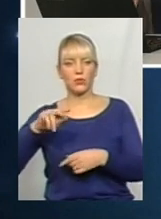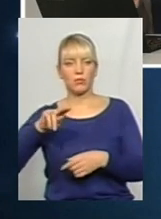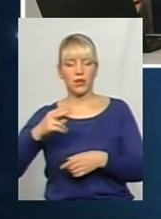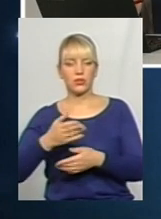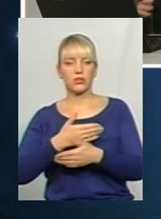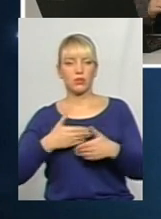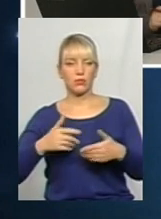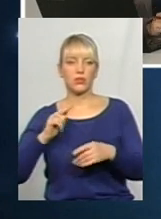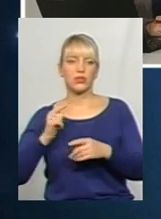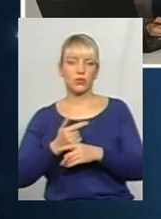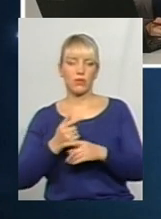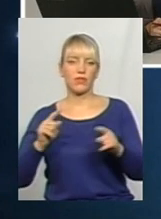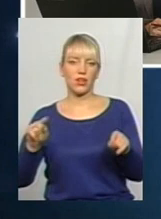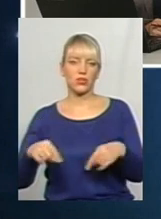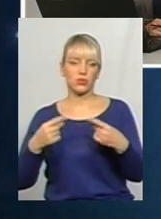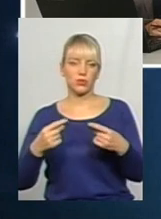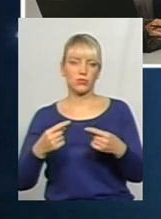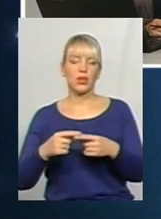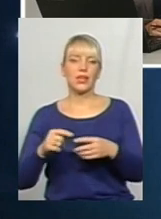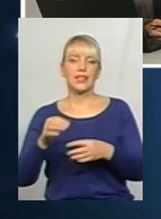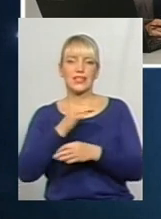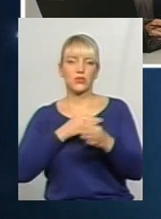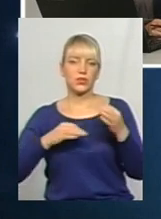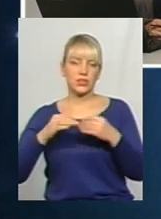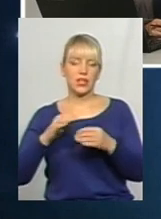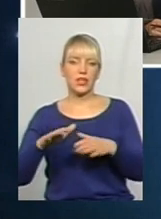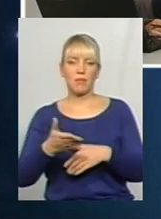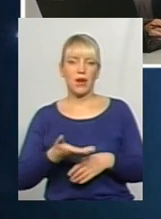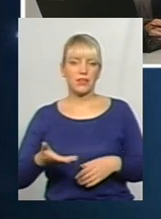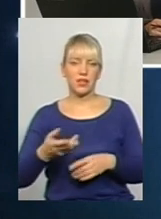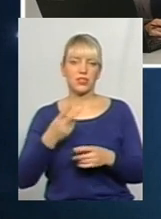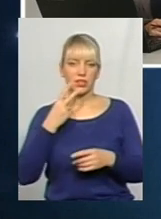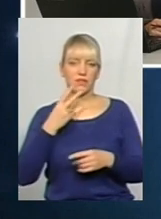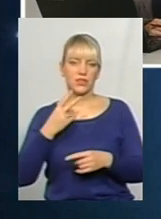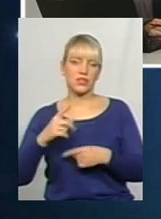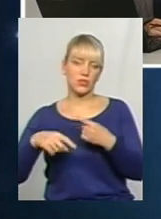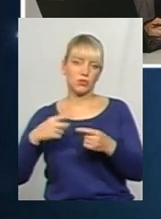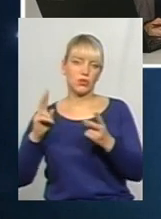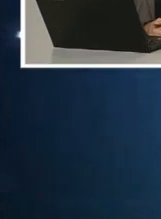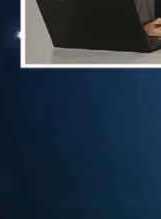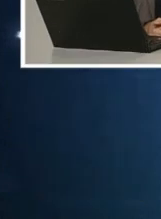ми знов тут влаштуємо дискусійний майданчик для вас. Отож, дивіться анонси до наступної п'ятниці.